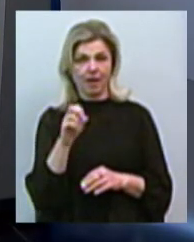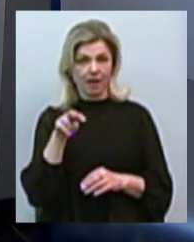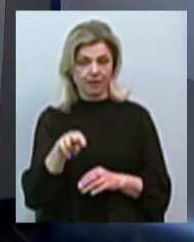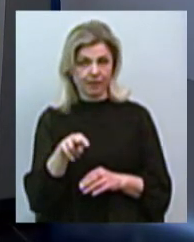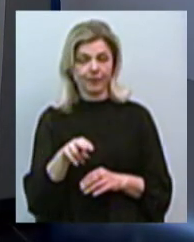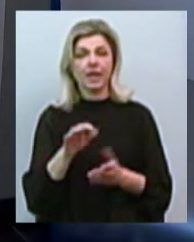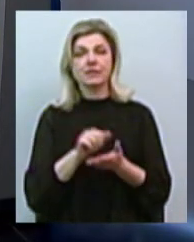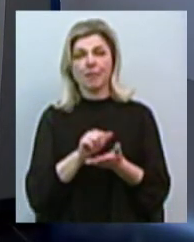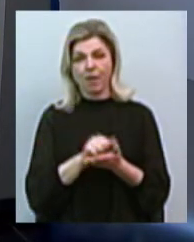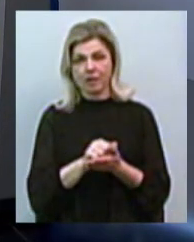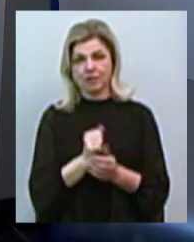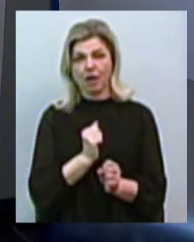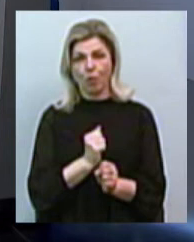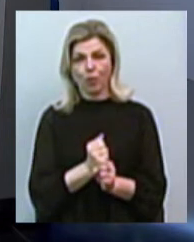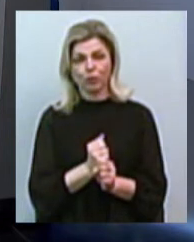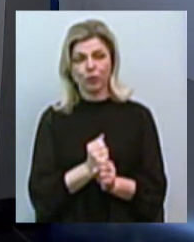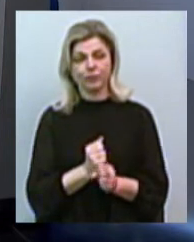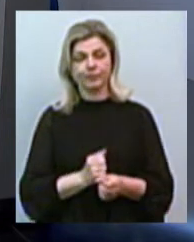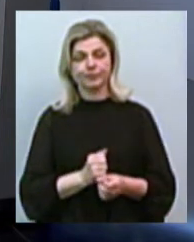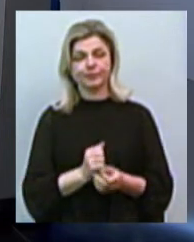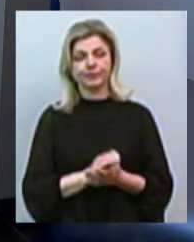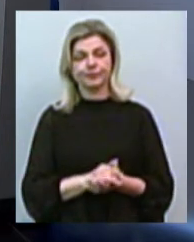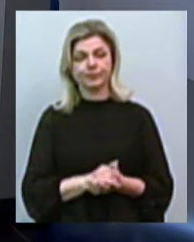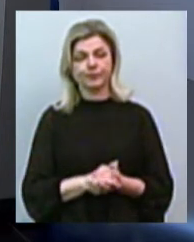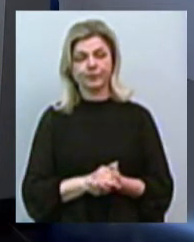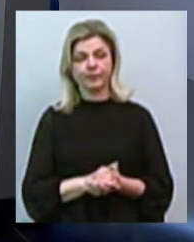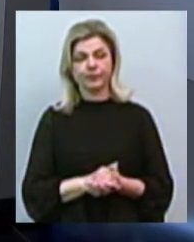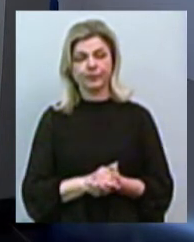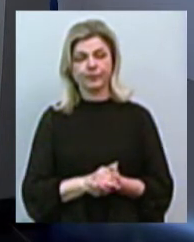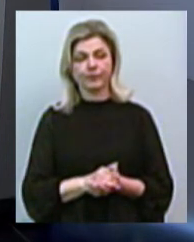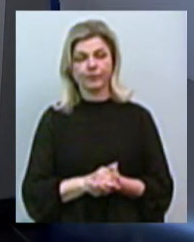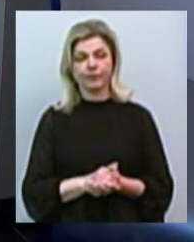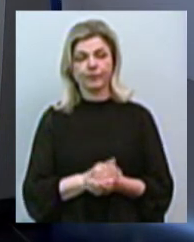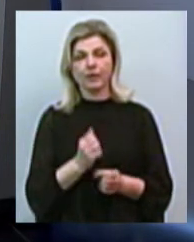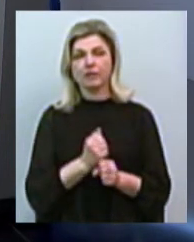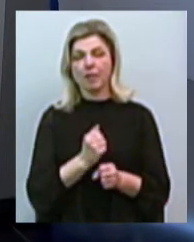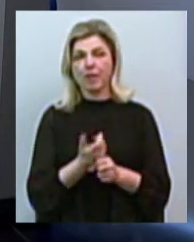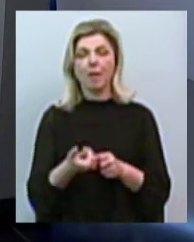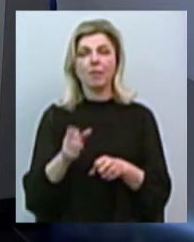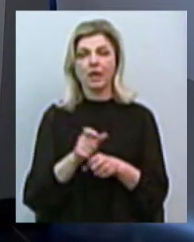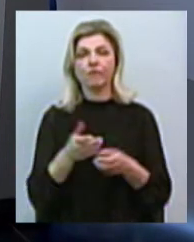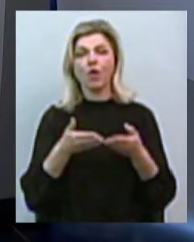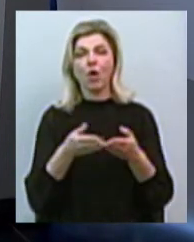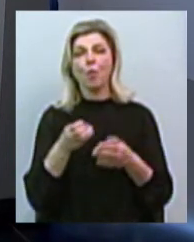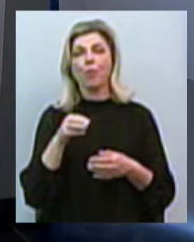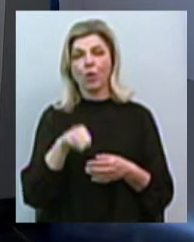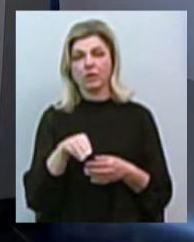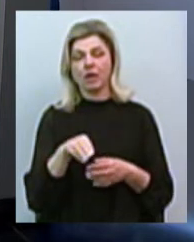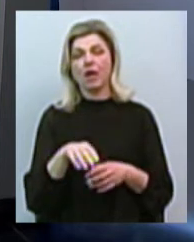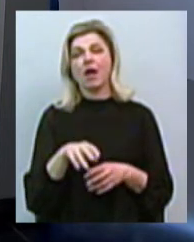займається роботою безпосередньо в найбільшому порту Катара Хамат.